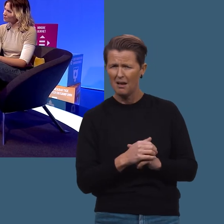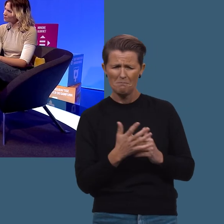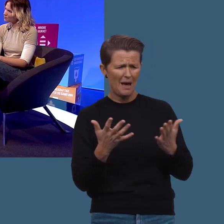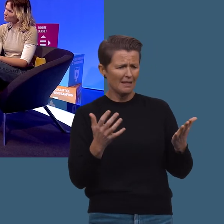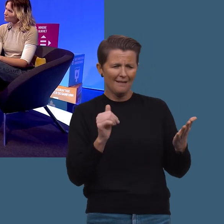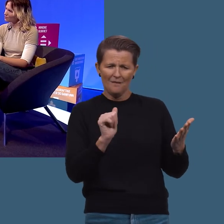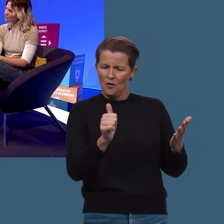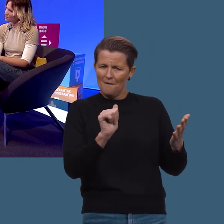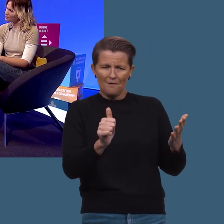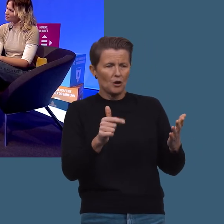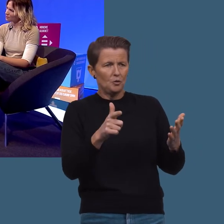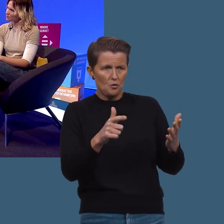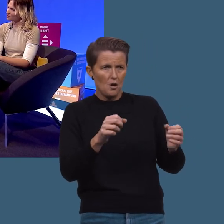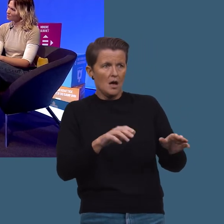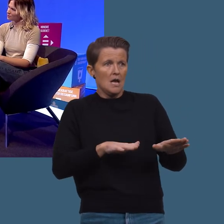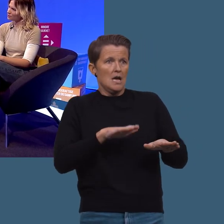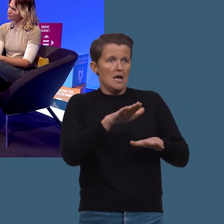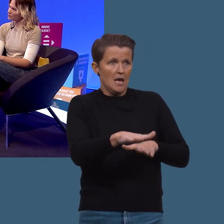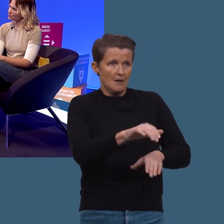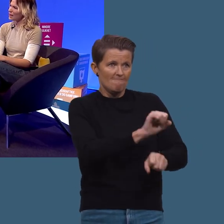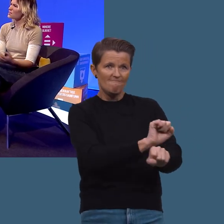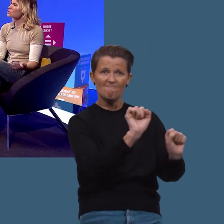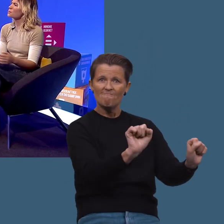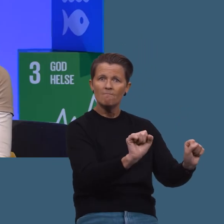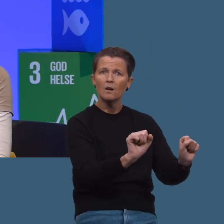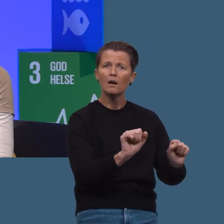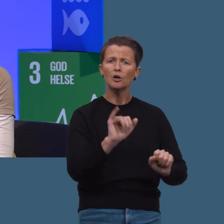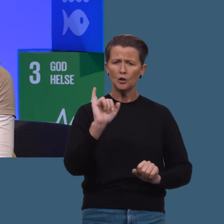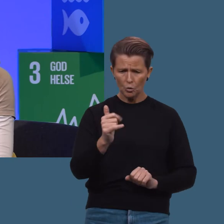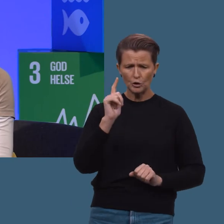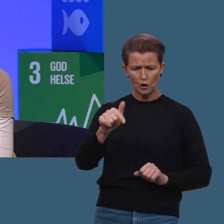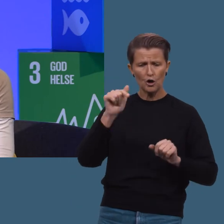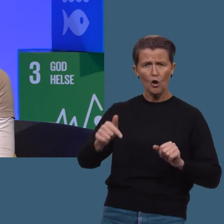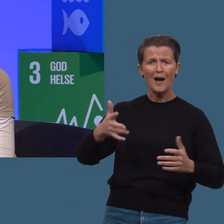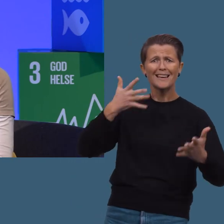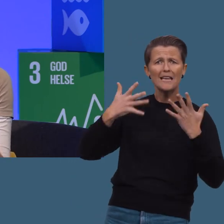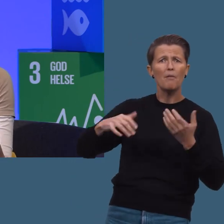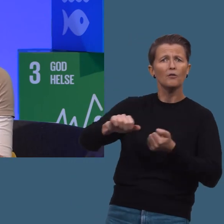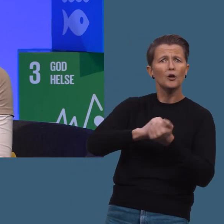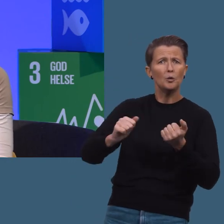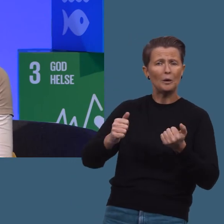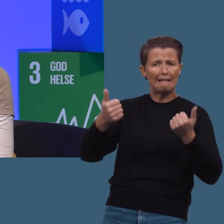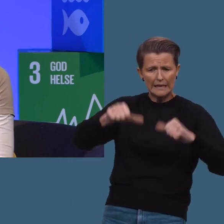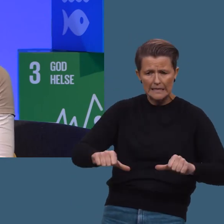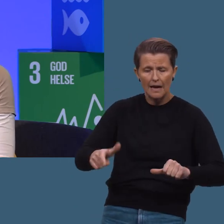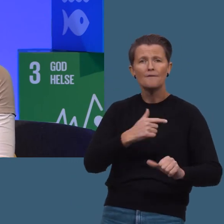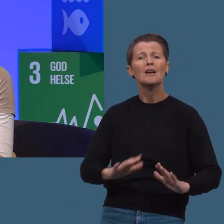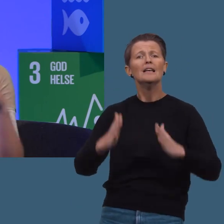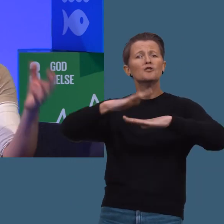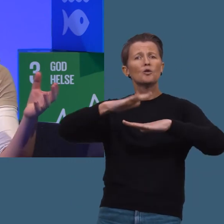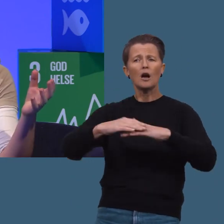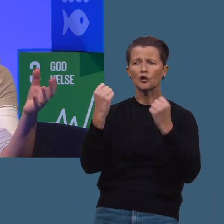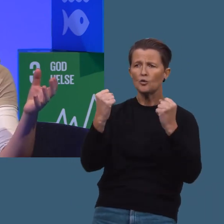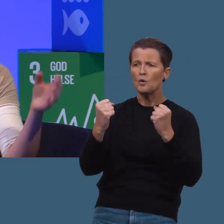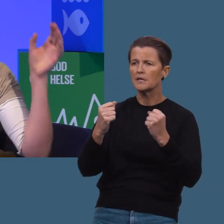Hva er det som får deg til å gå til det skrittet? Vi står midt i en klima- og naturkrise, hvor livsgrunnlaget vårt trues, hvor man